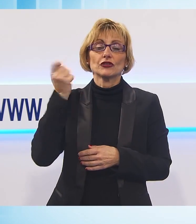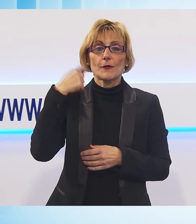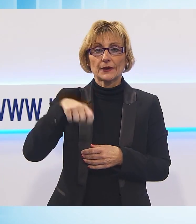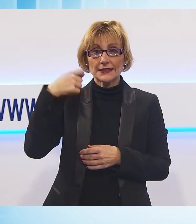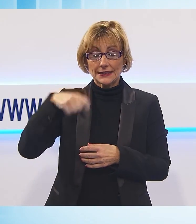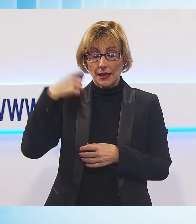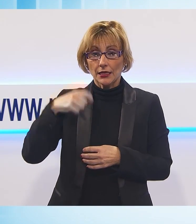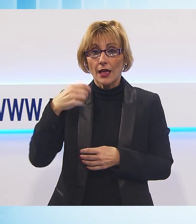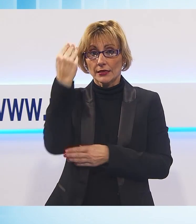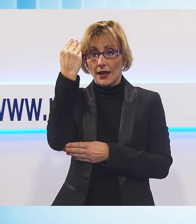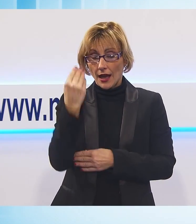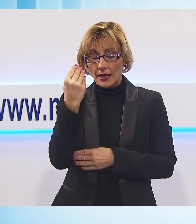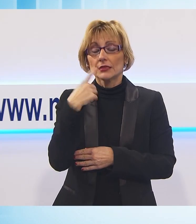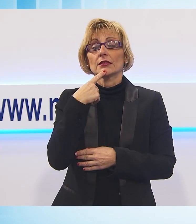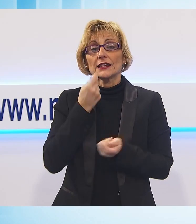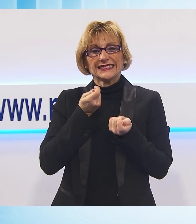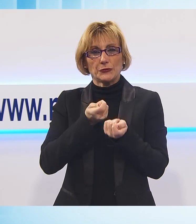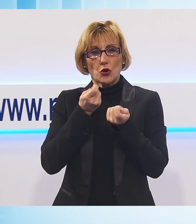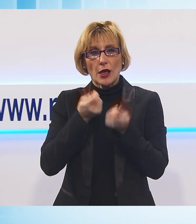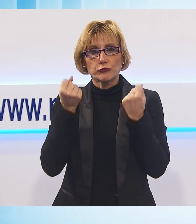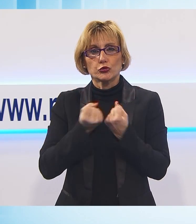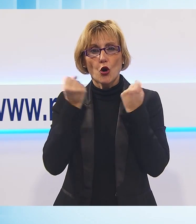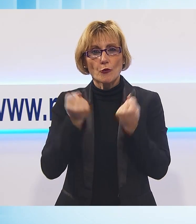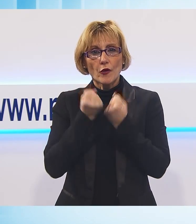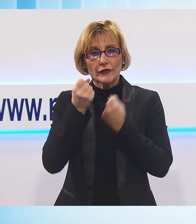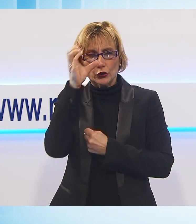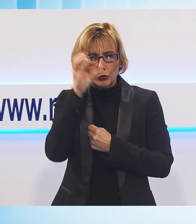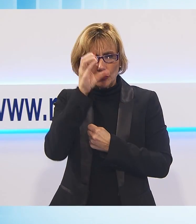incentivare e promuovere il turismo partendo da Campocatino.